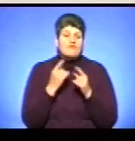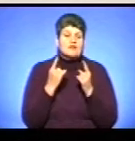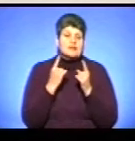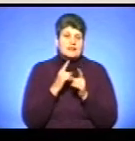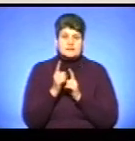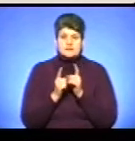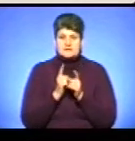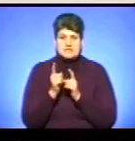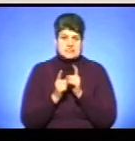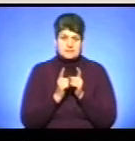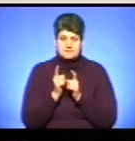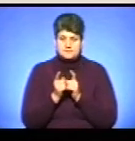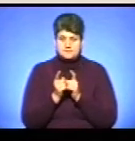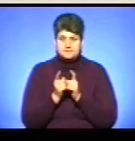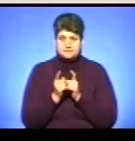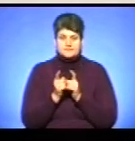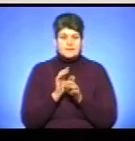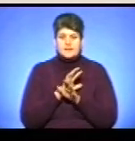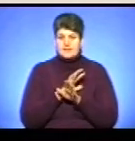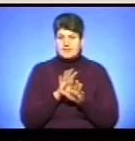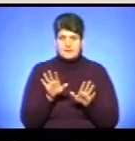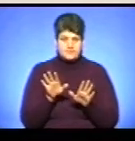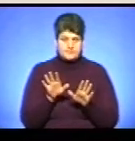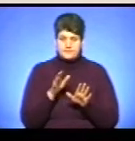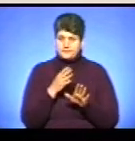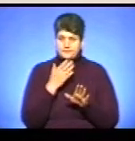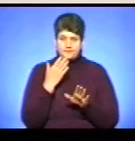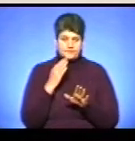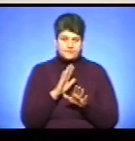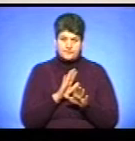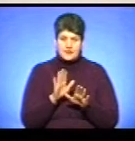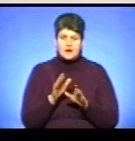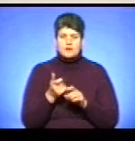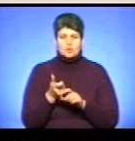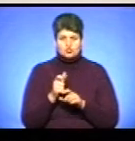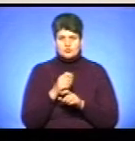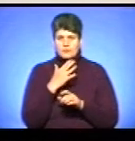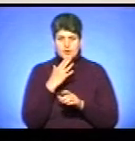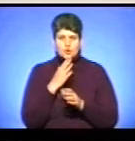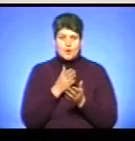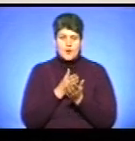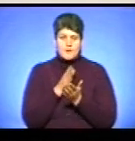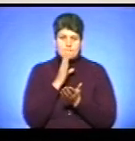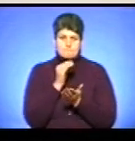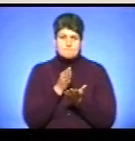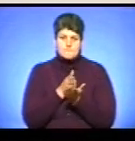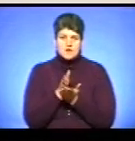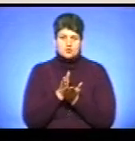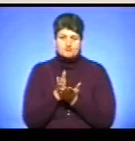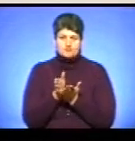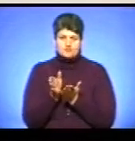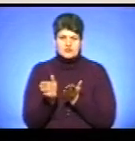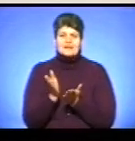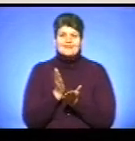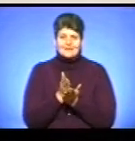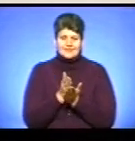її зміні немає, але по дуже багатьох маршрутах є дуже